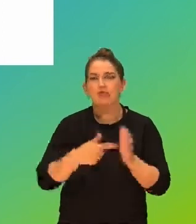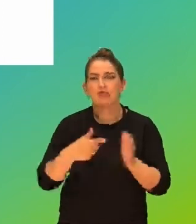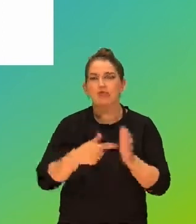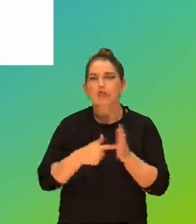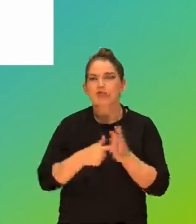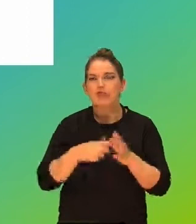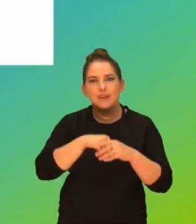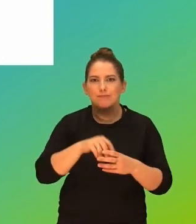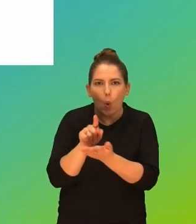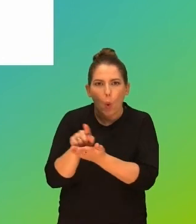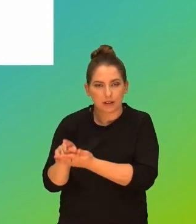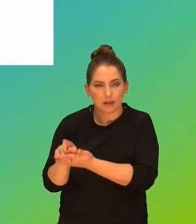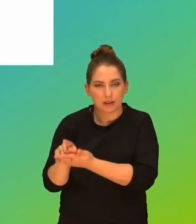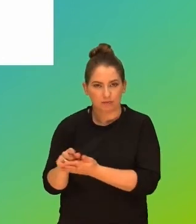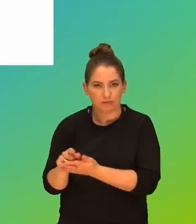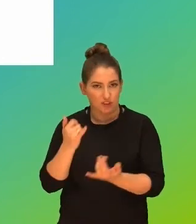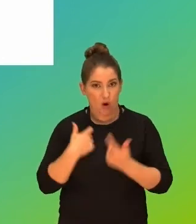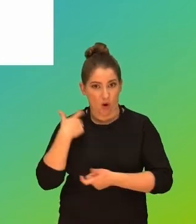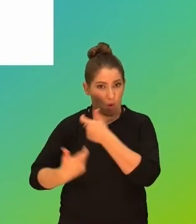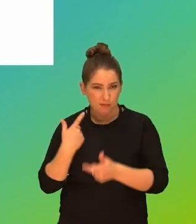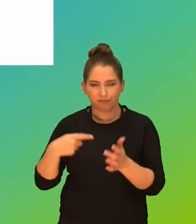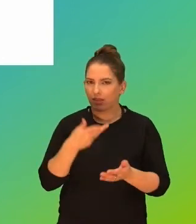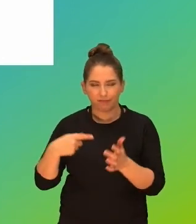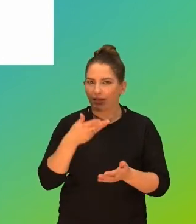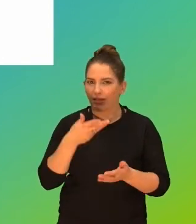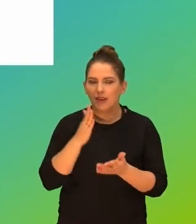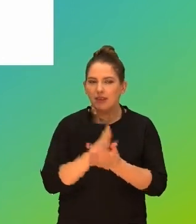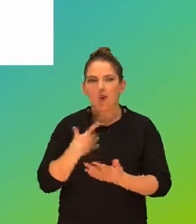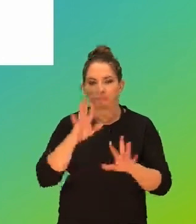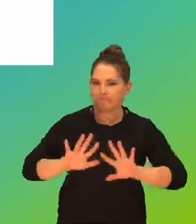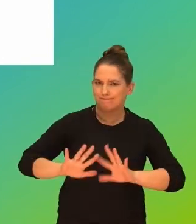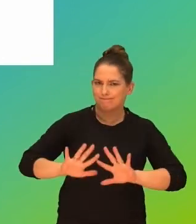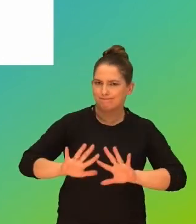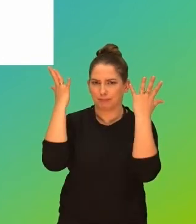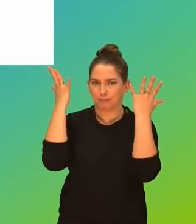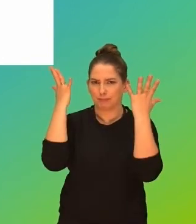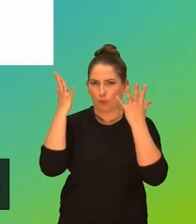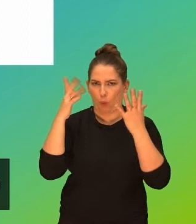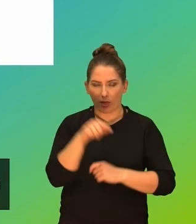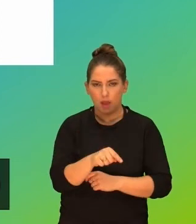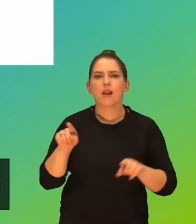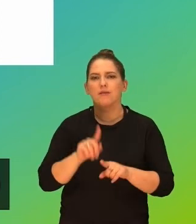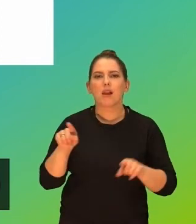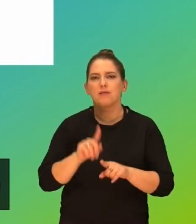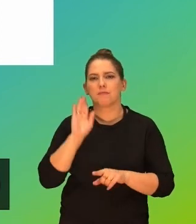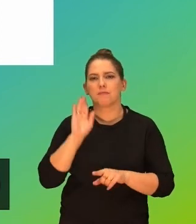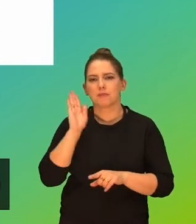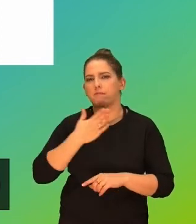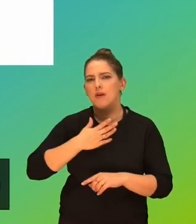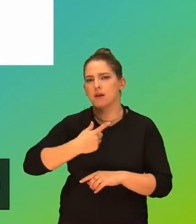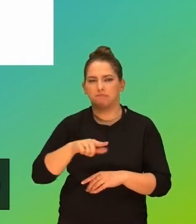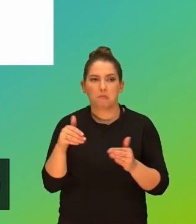z dużymi sukcesami. Jeżeli coś takiego zrobimy, to nie tylko będziemy mieć absolutny bunt na pokładzie, ale będziemy mieć,